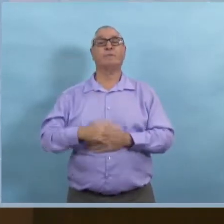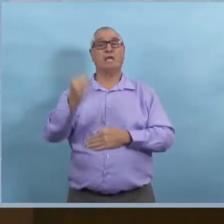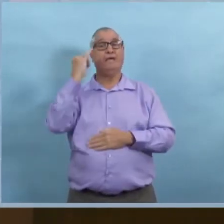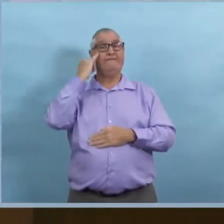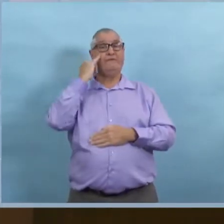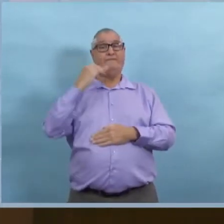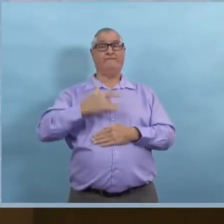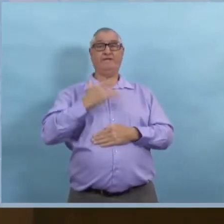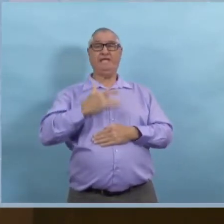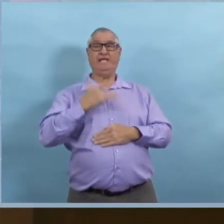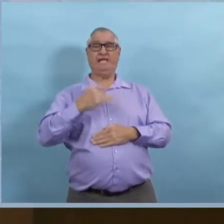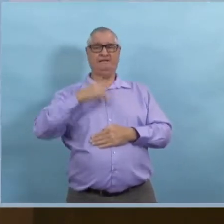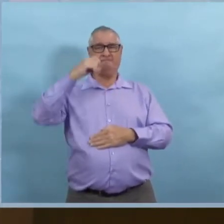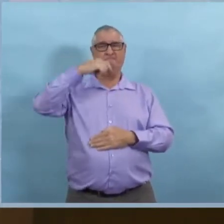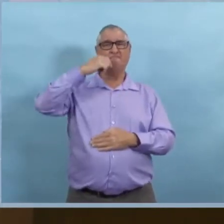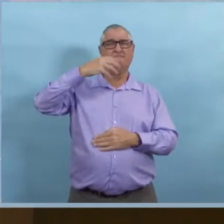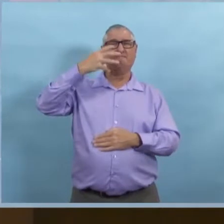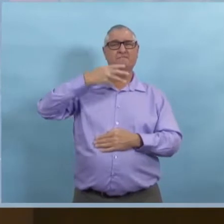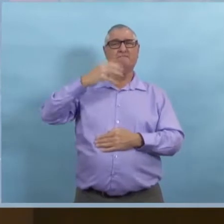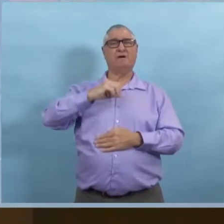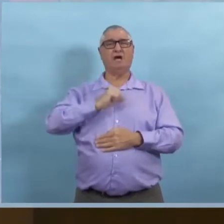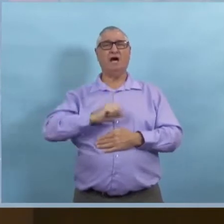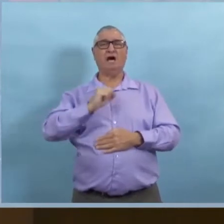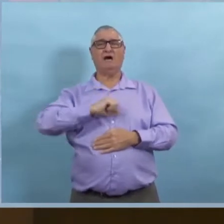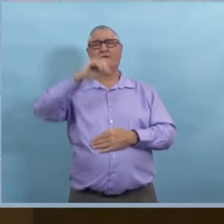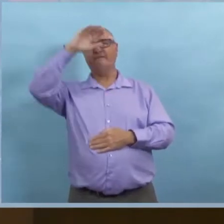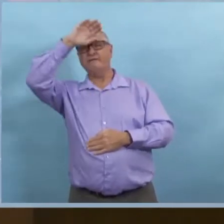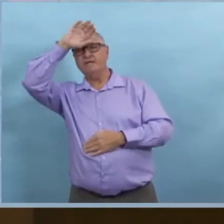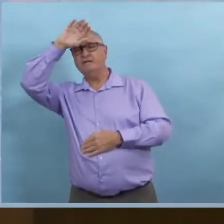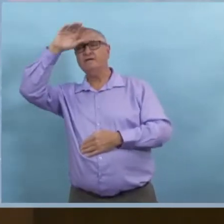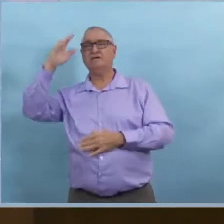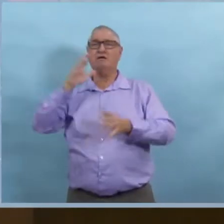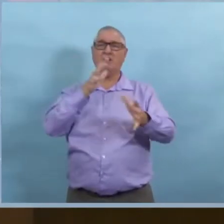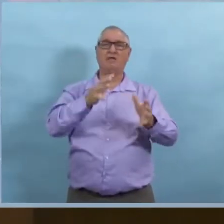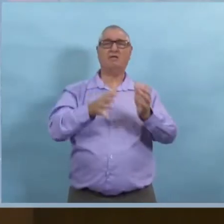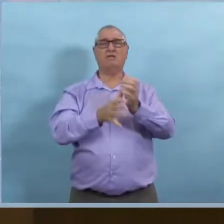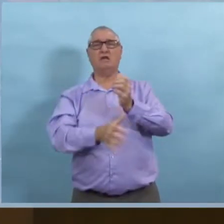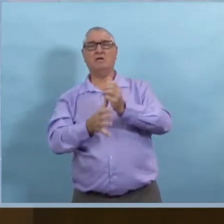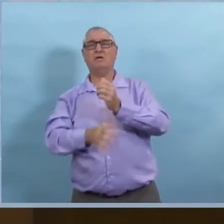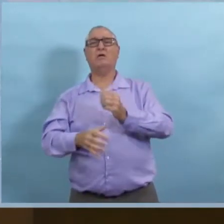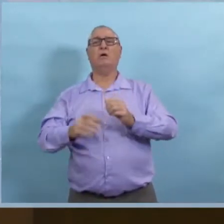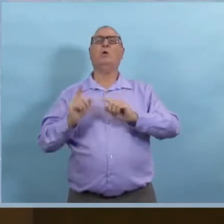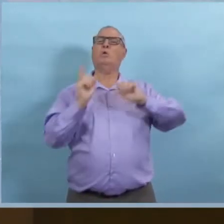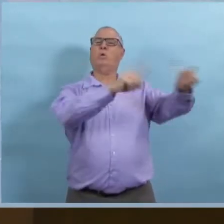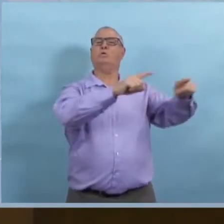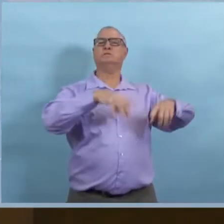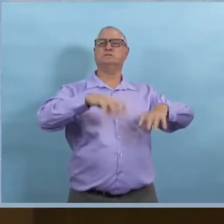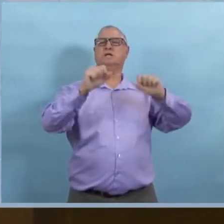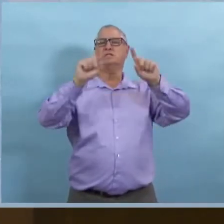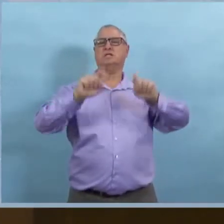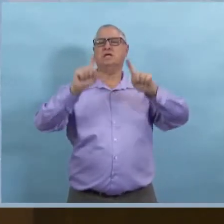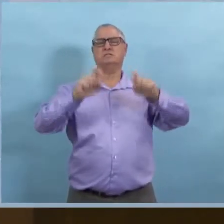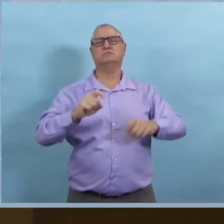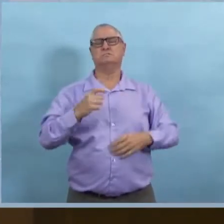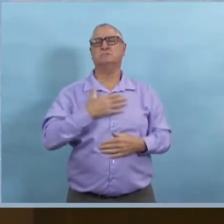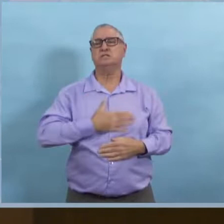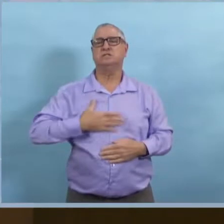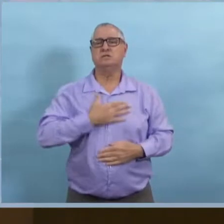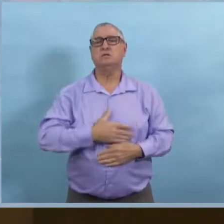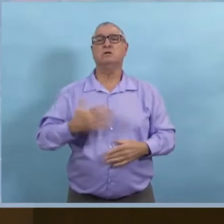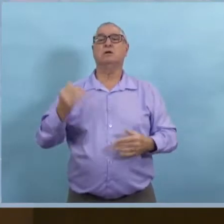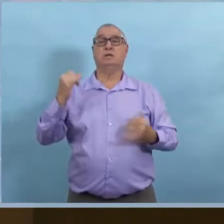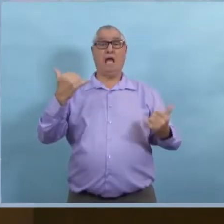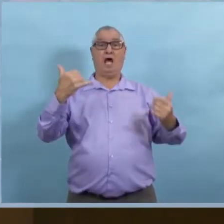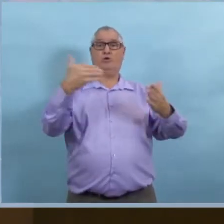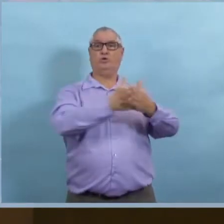'occasions où ça n'a malheureusement pas été le cas. Allez vous faire tester. Si vous êtes symptomatique, nous avons fait beaucoup de